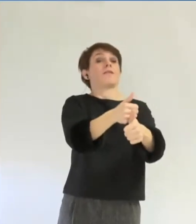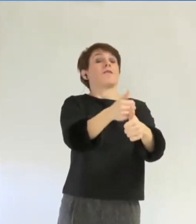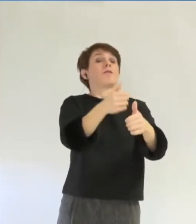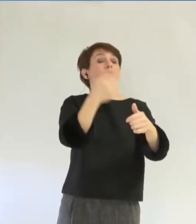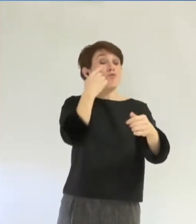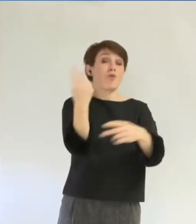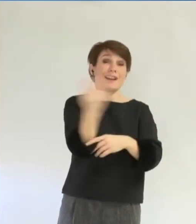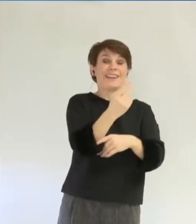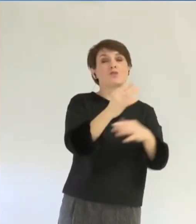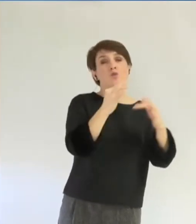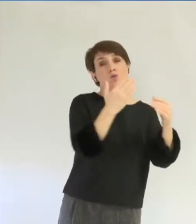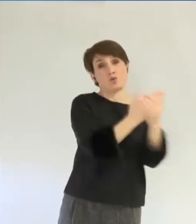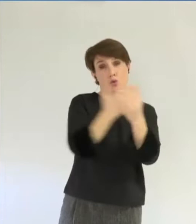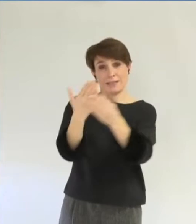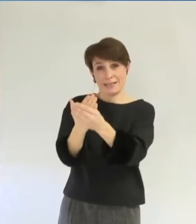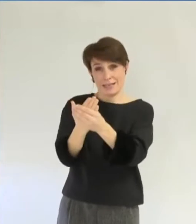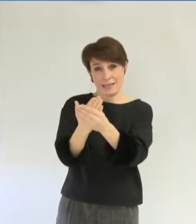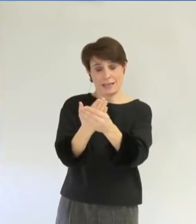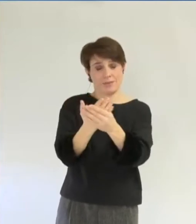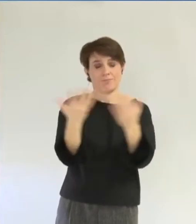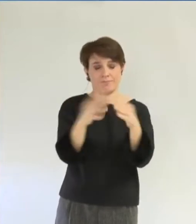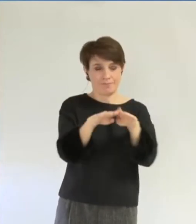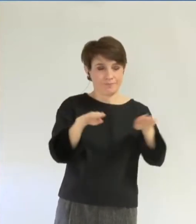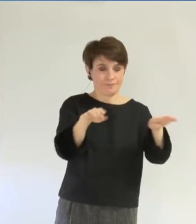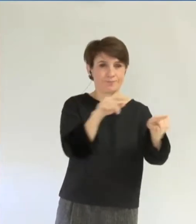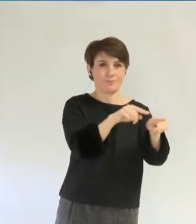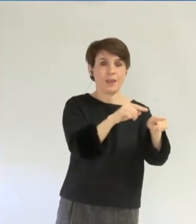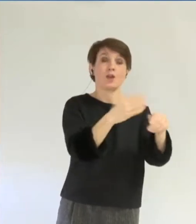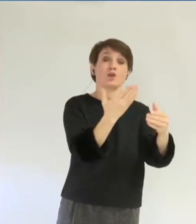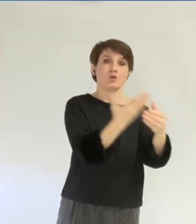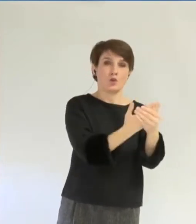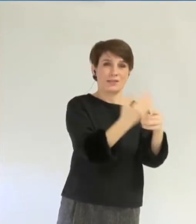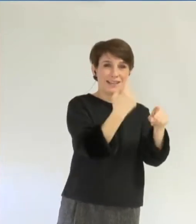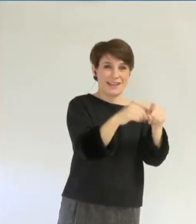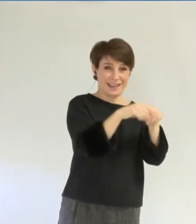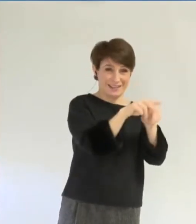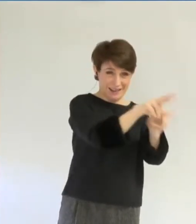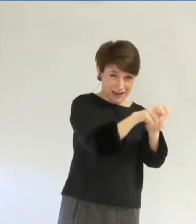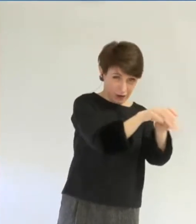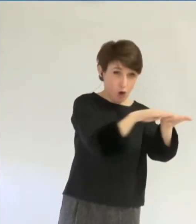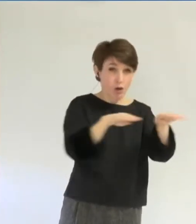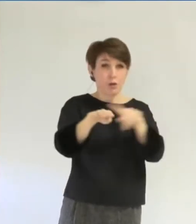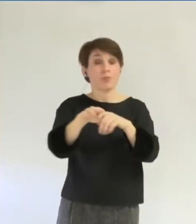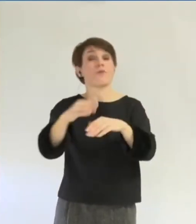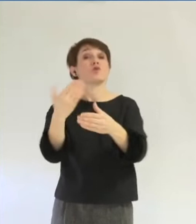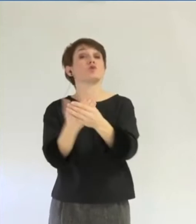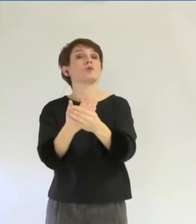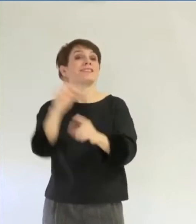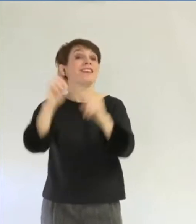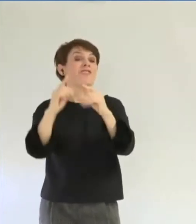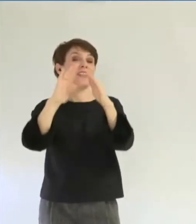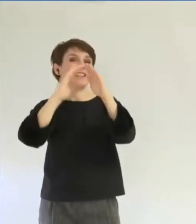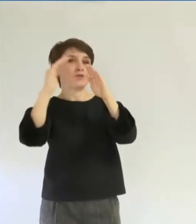deux affaires qui la concernent, c'est-à-dire le dossier du Crédit agricole et le dossier de la fête des tuiles.